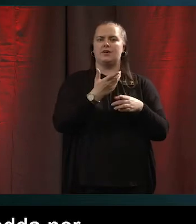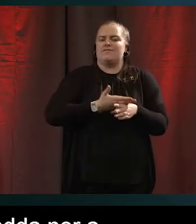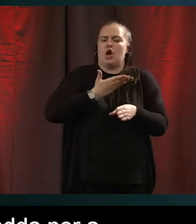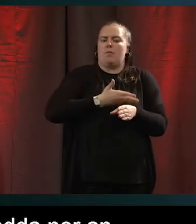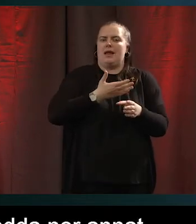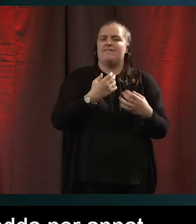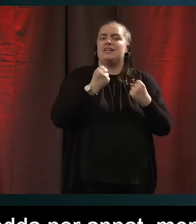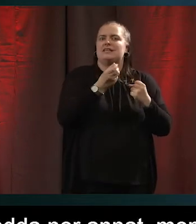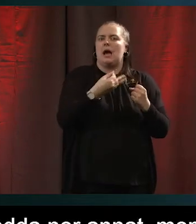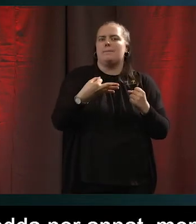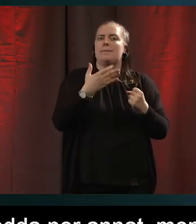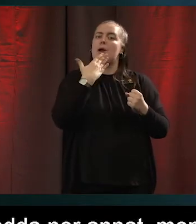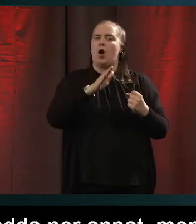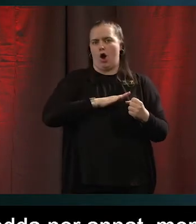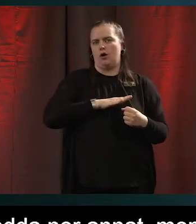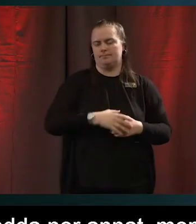tycker att man ska ha.